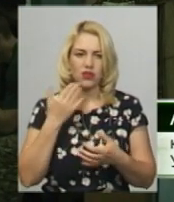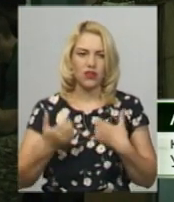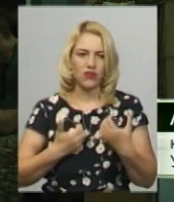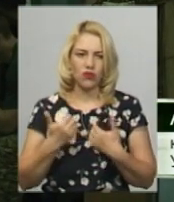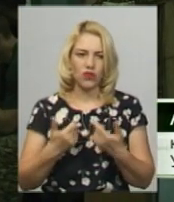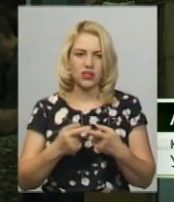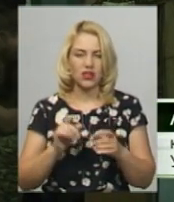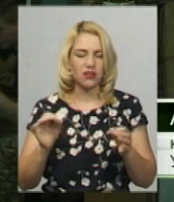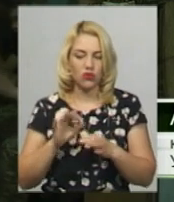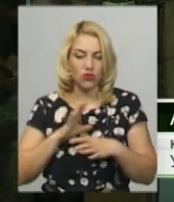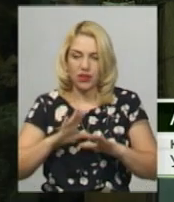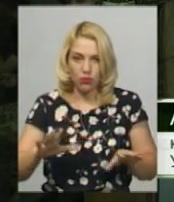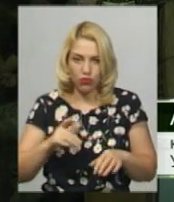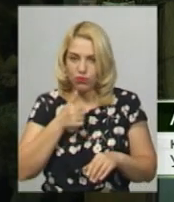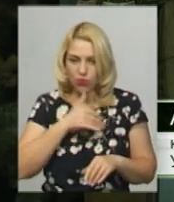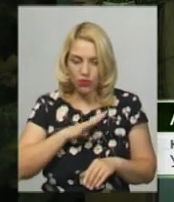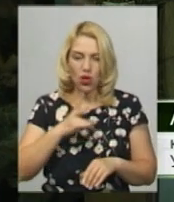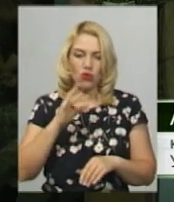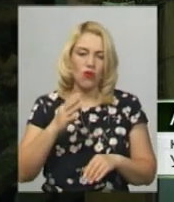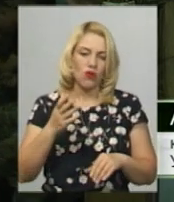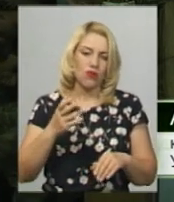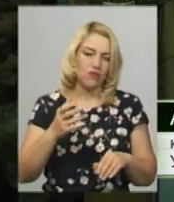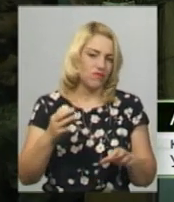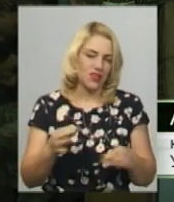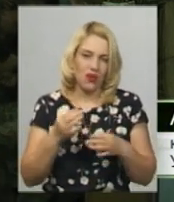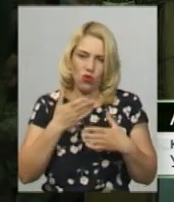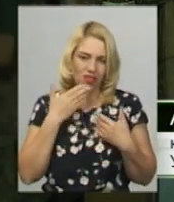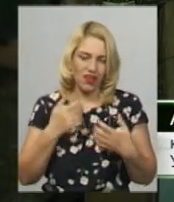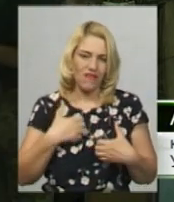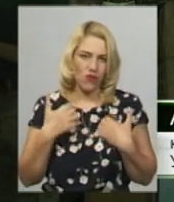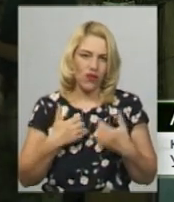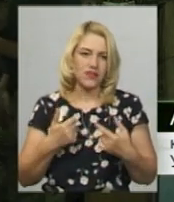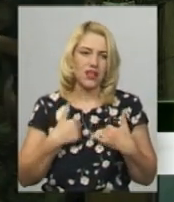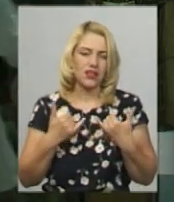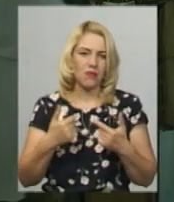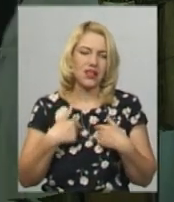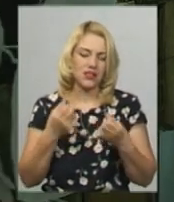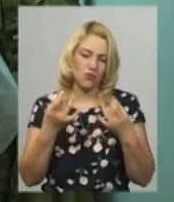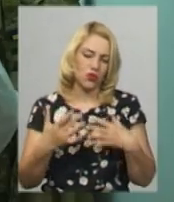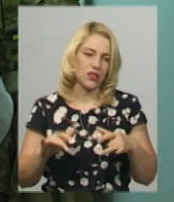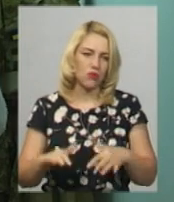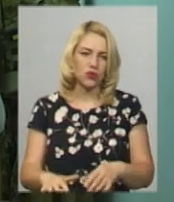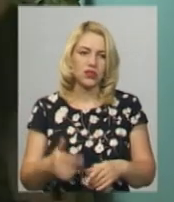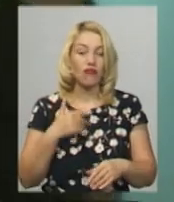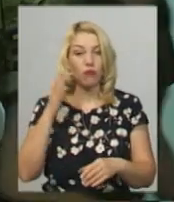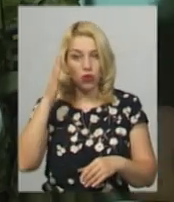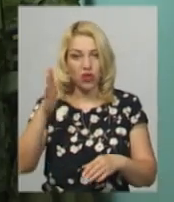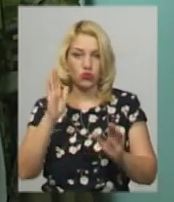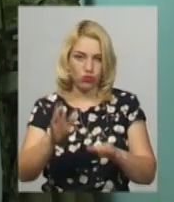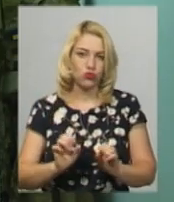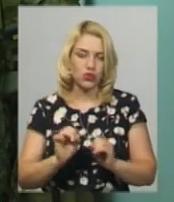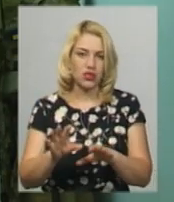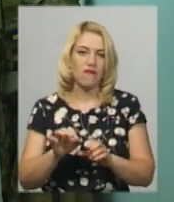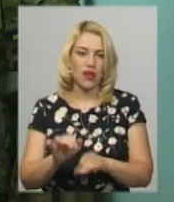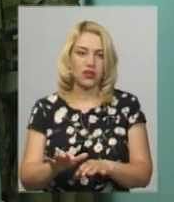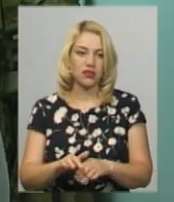хоча ніколи не здавав. Також, коли був в дікальні, лежав, ніколи не ходівався. Для мене це проста процедура. По-дальшому так буду здавати,